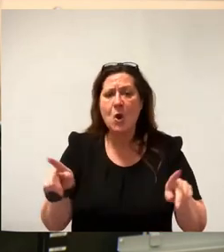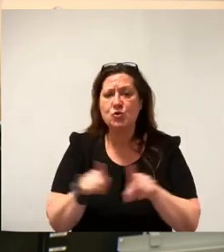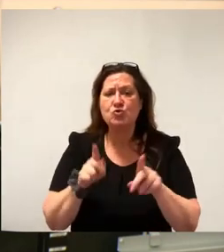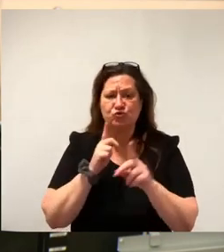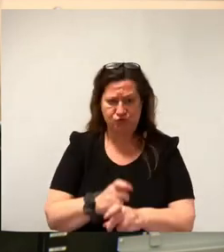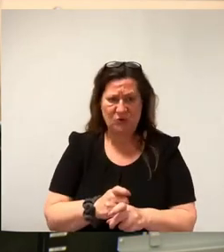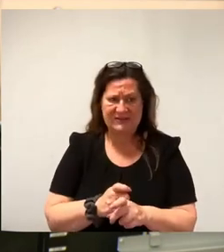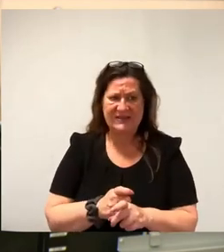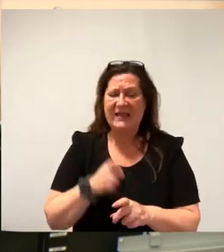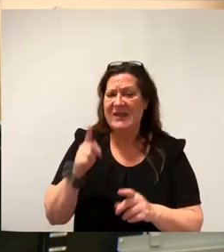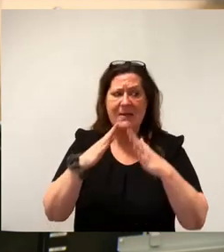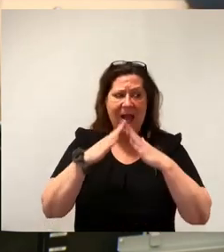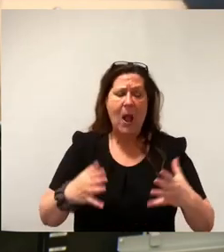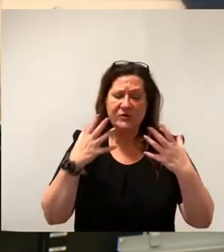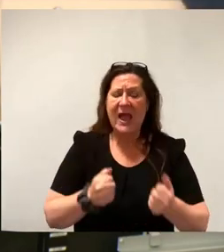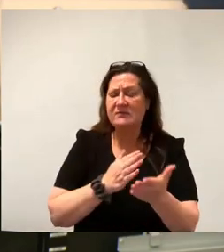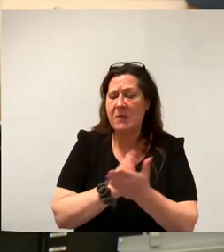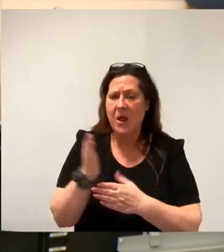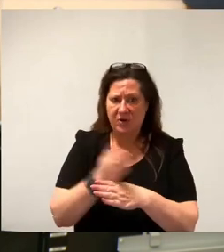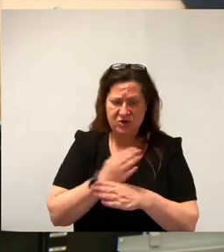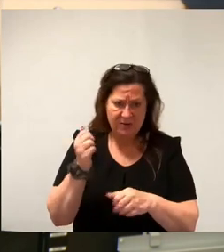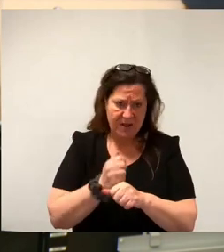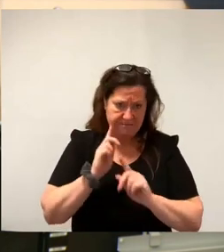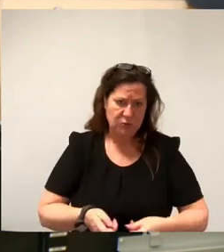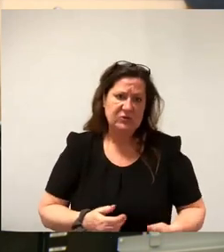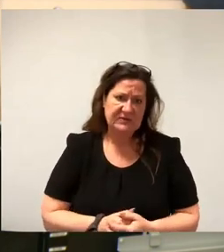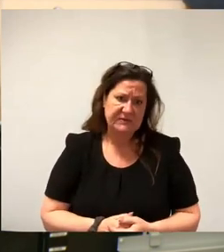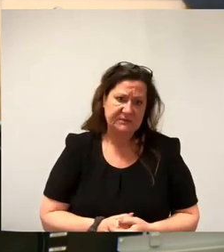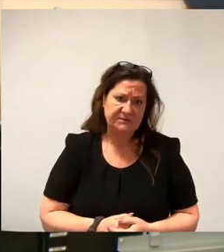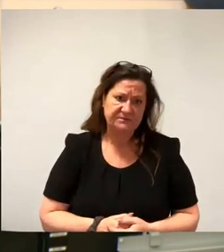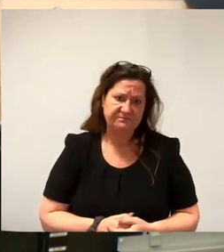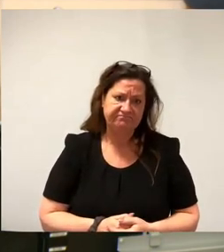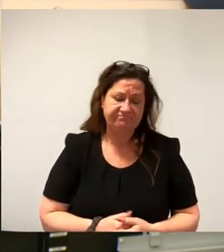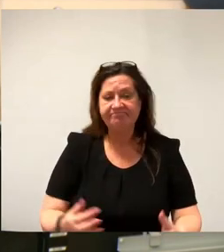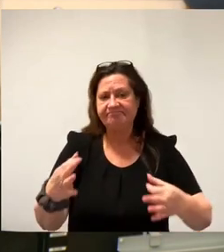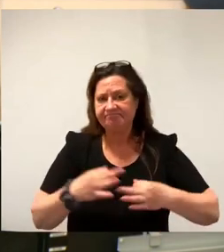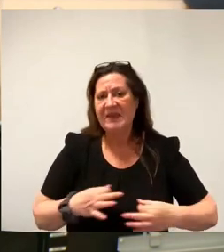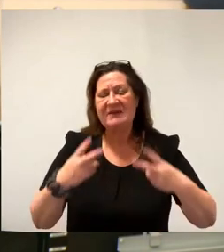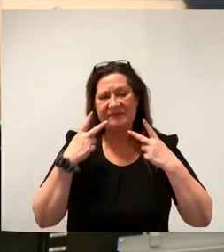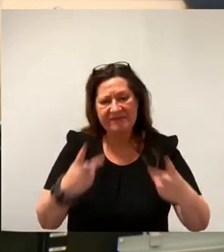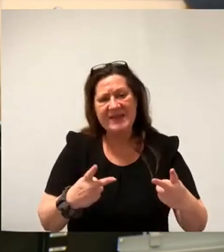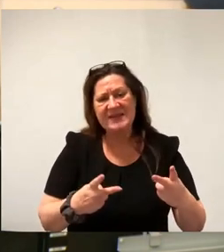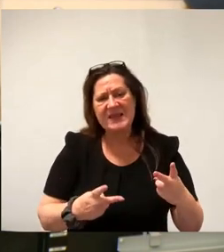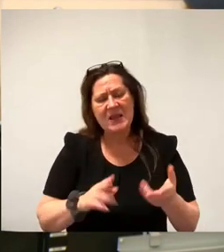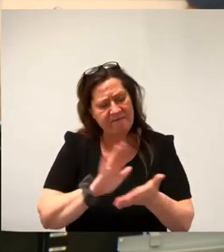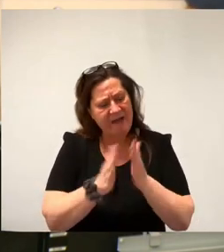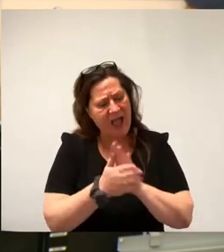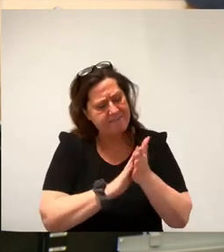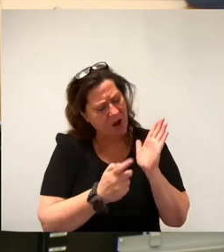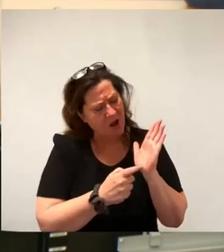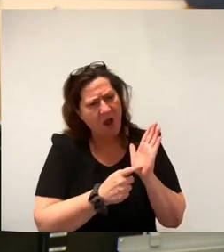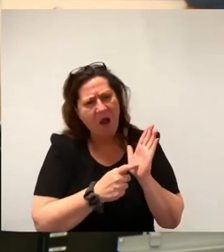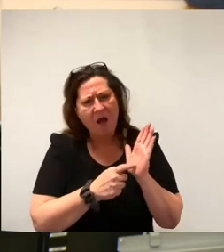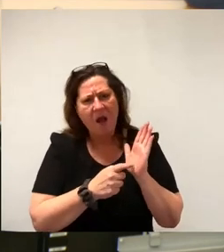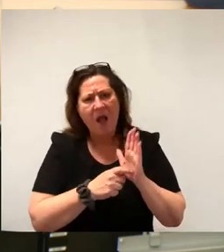jeweiligen Haushaltsplanung zu entscheiden. Für uns ist auch wichtig, der Passus in der Vereinbarung, dass die Landeshauptstadt